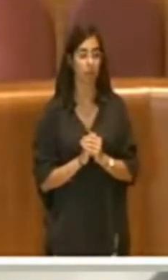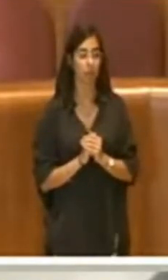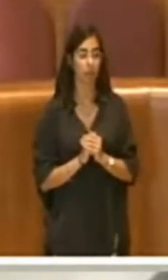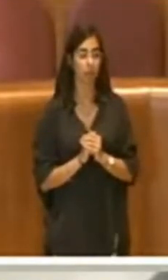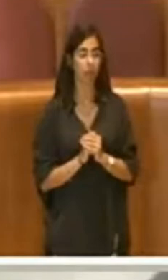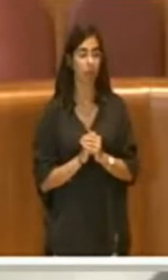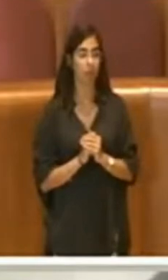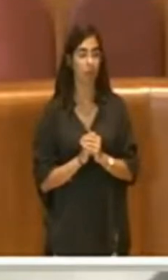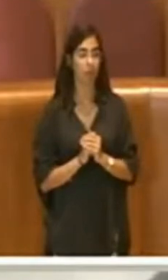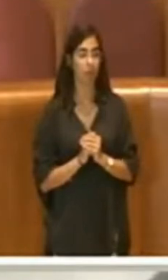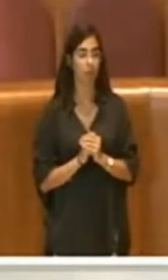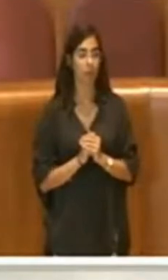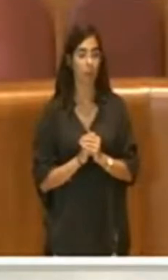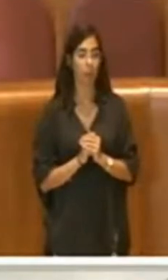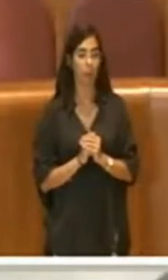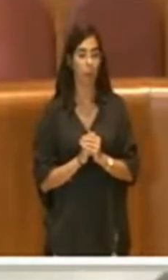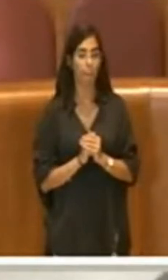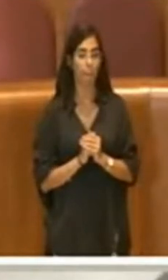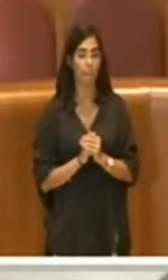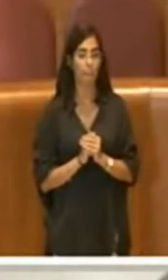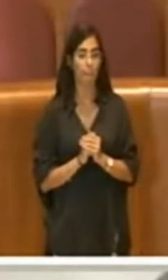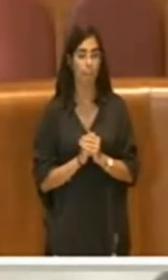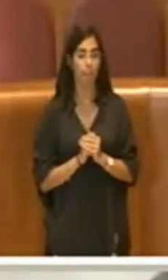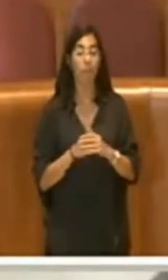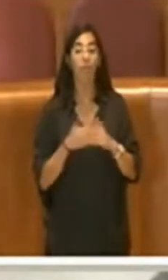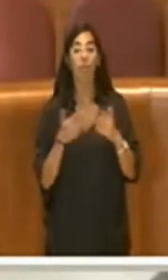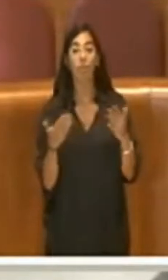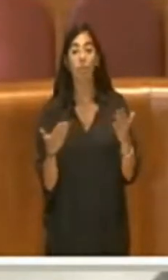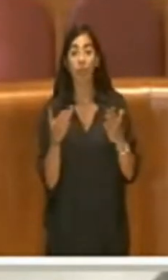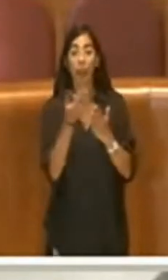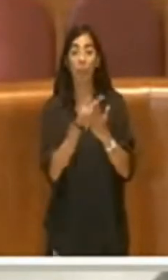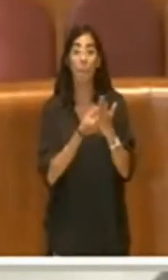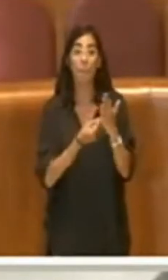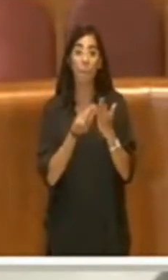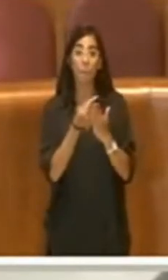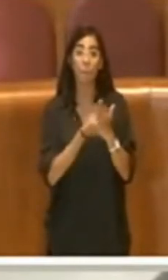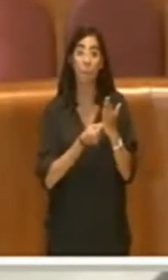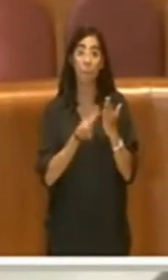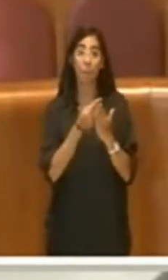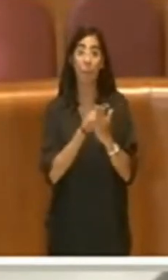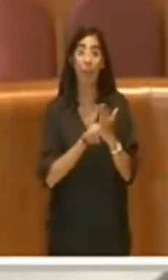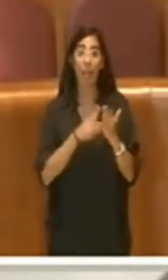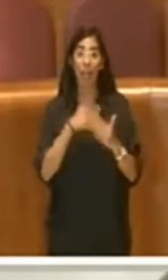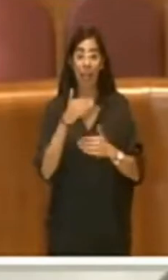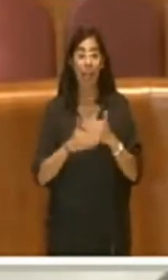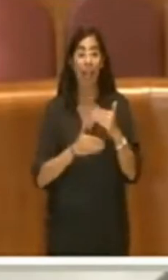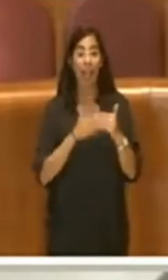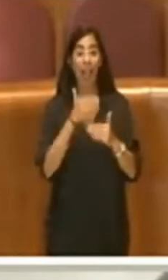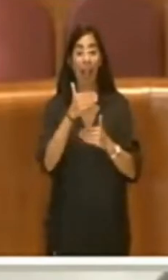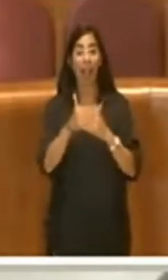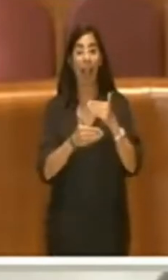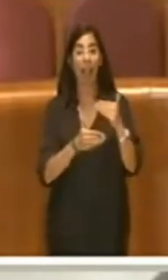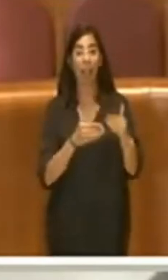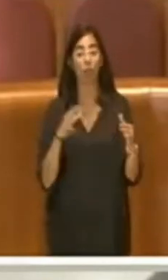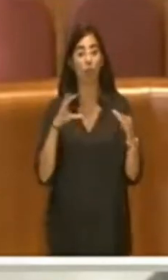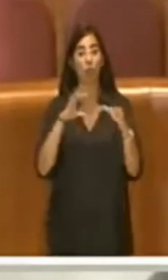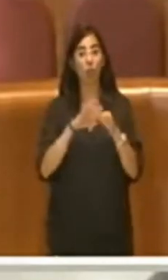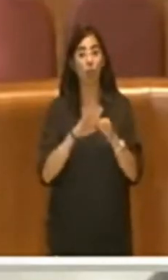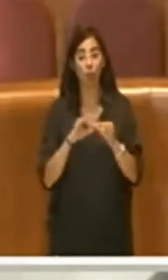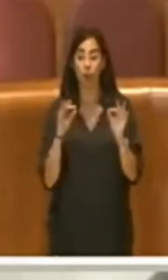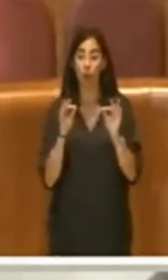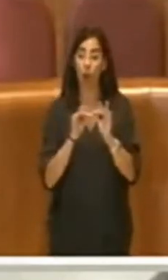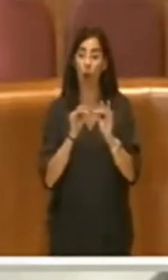Nei piani di rilancio dovuti al concordato preventivo abbia anche un po'